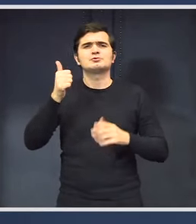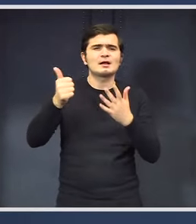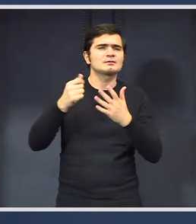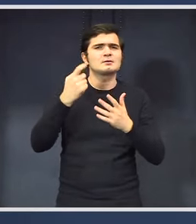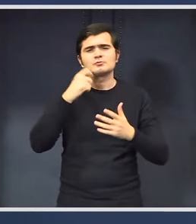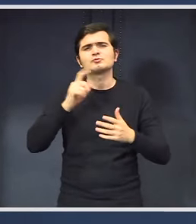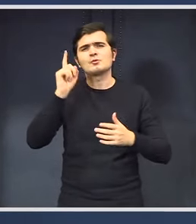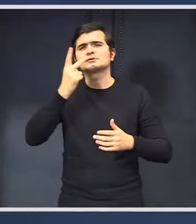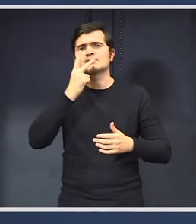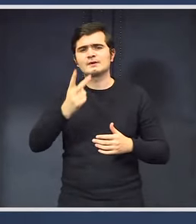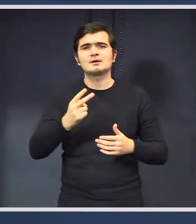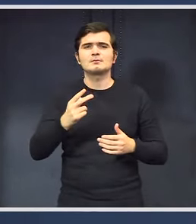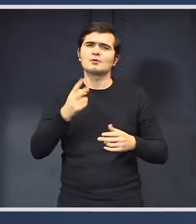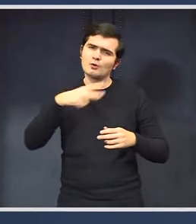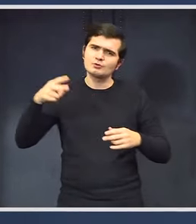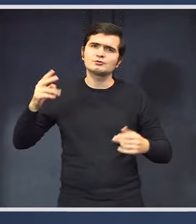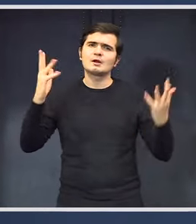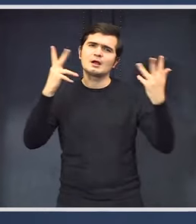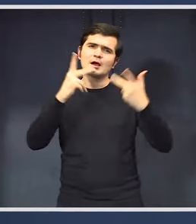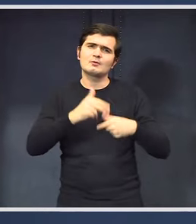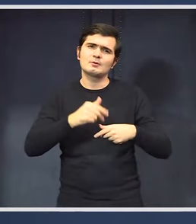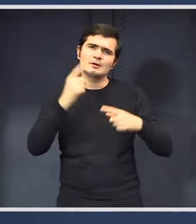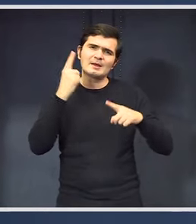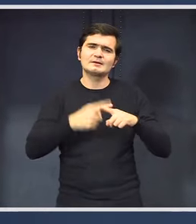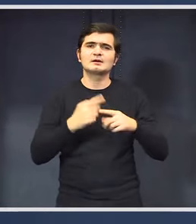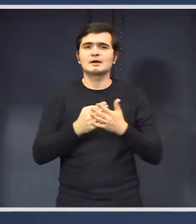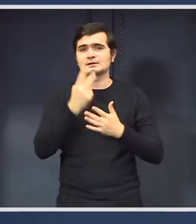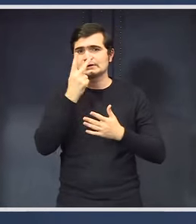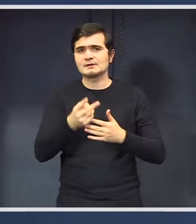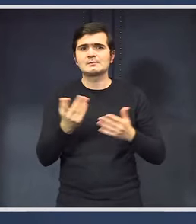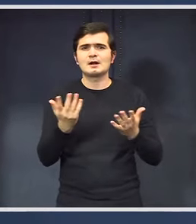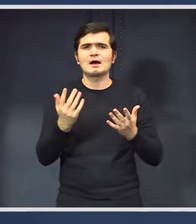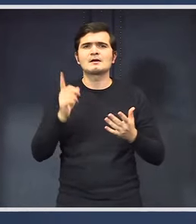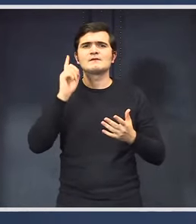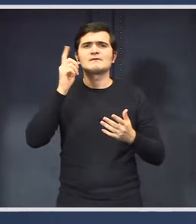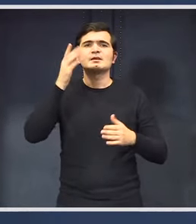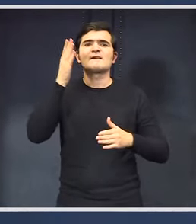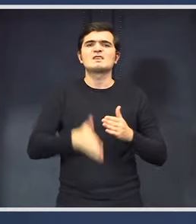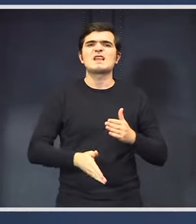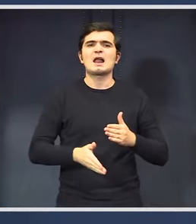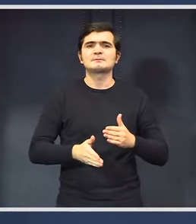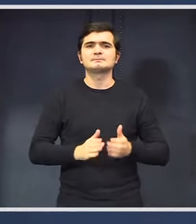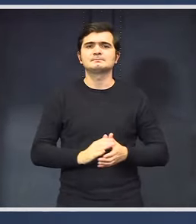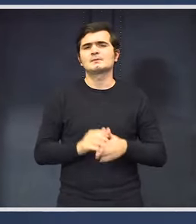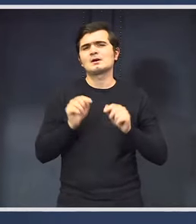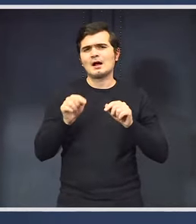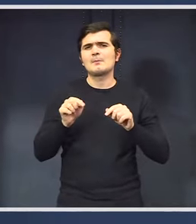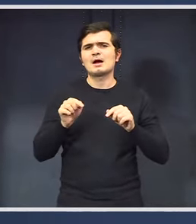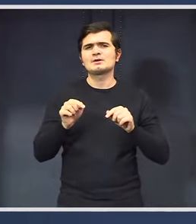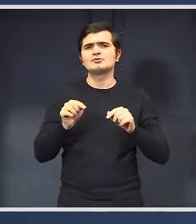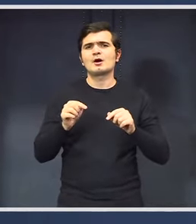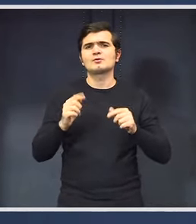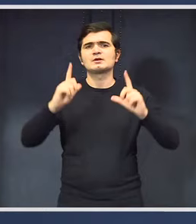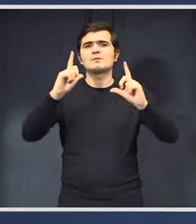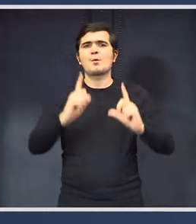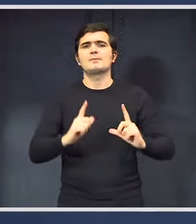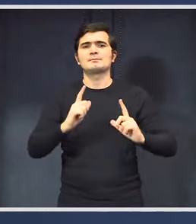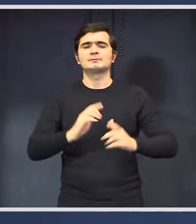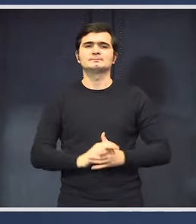încă îl calculăm exact să vedem care va fi valora finală, dar aici ne vom opri.